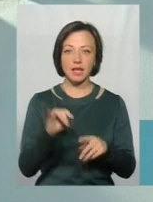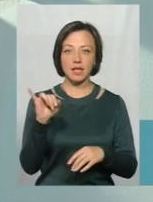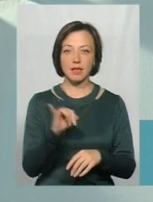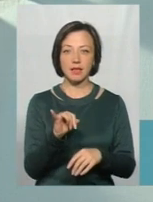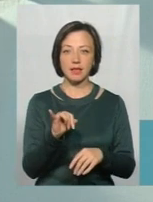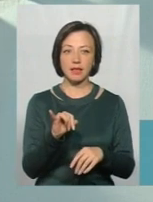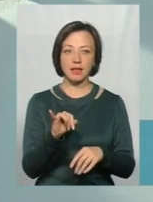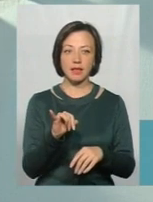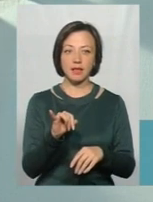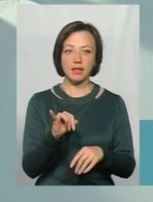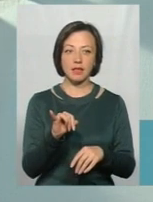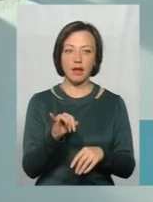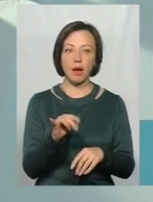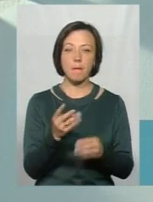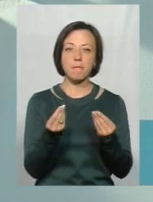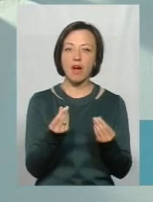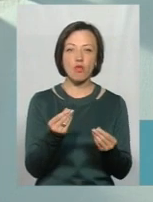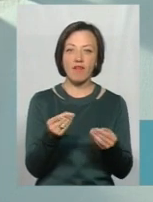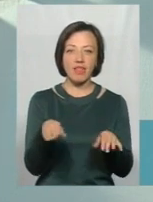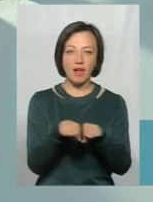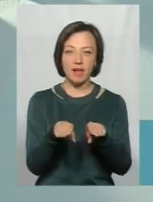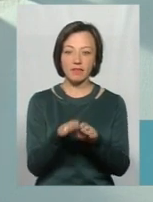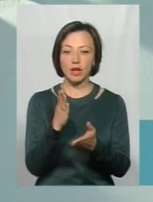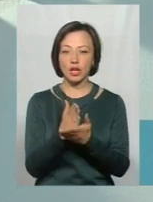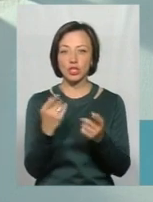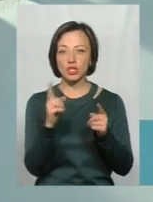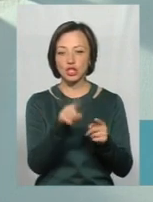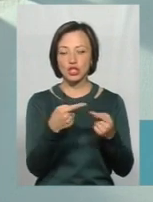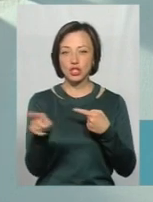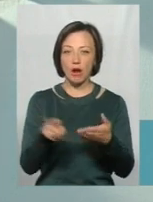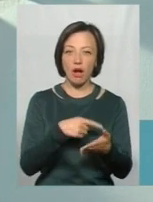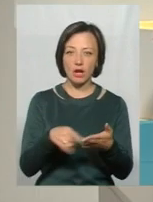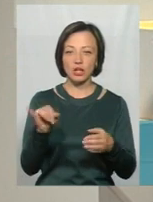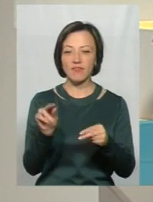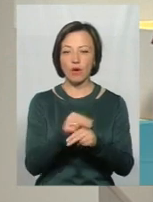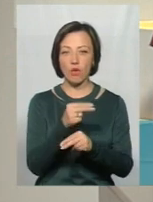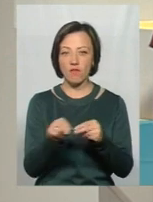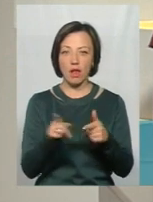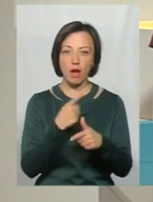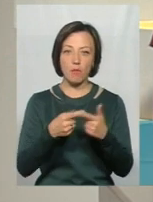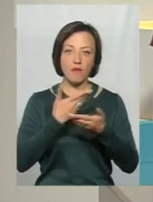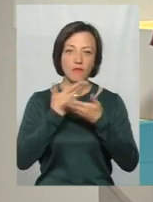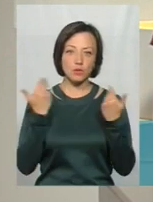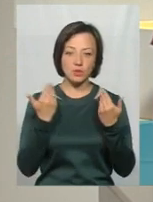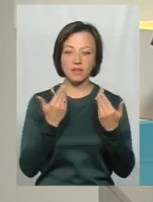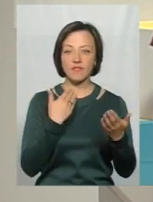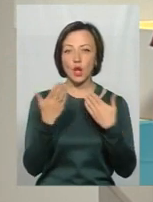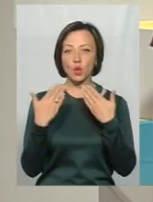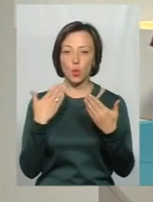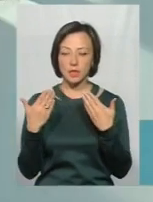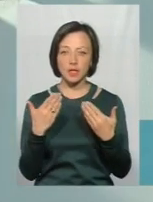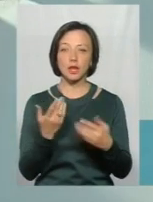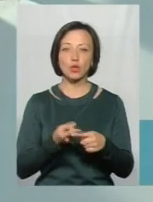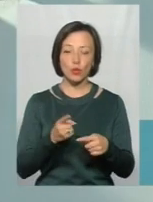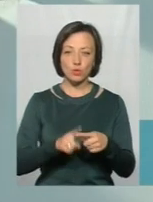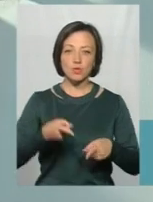десь майнування рівність, це і наявність тих чи інших гаджетів, і виховання або його відсутність, взаємовідносини. Тому,